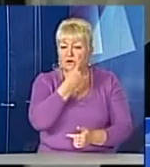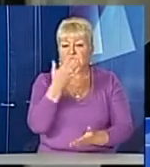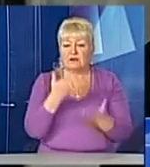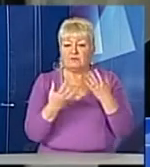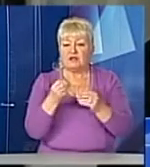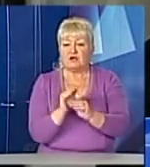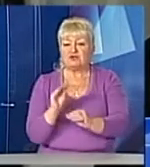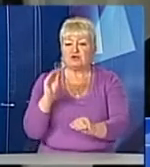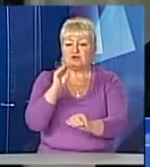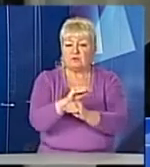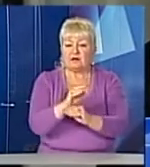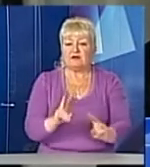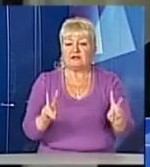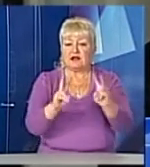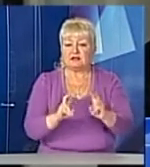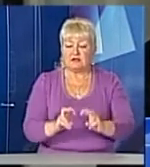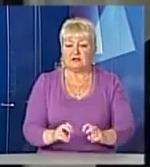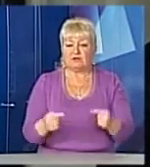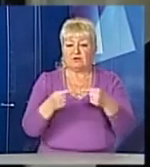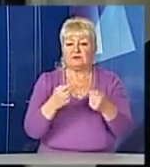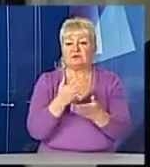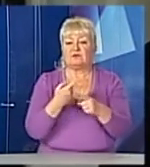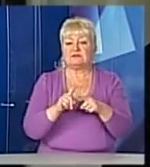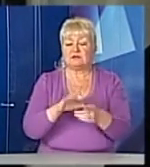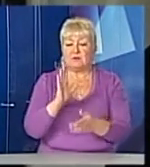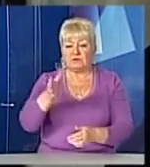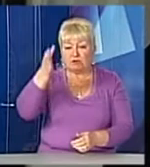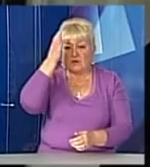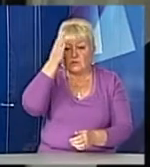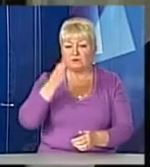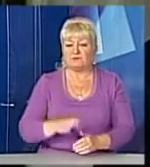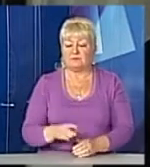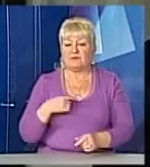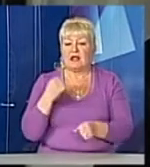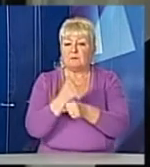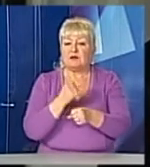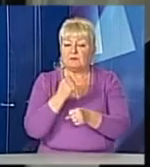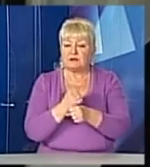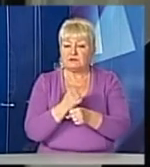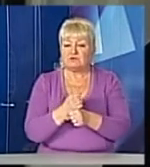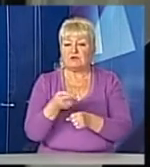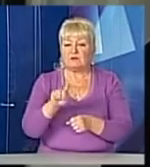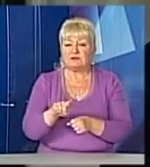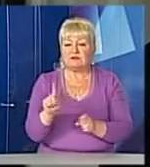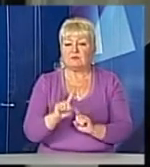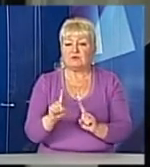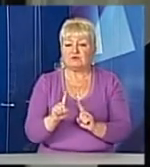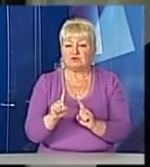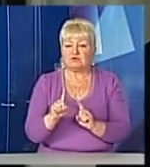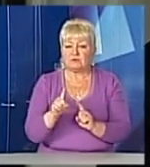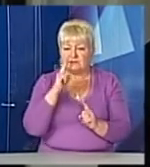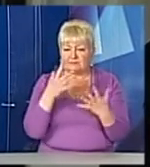додати ще аналітику, відповідно, це вже буде розум. Ми працюємо також над аналітикою, яку би нам могли